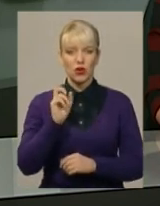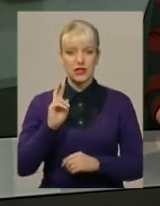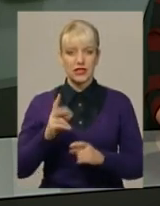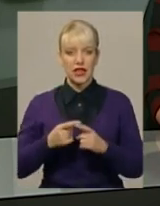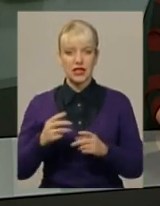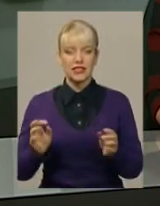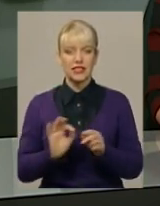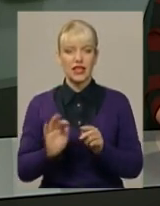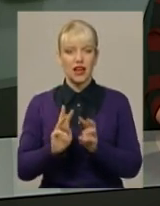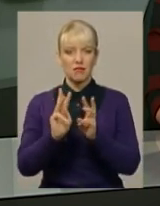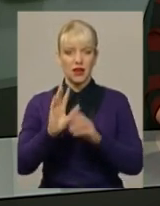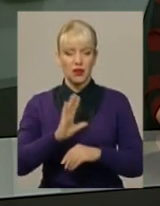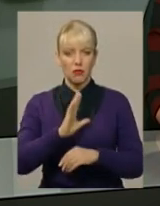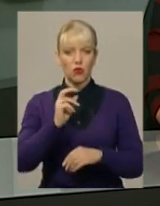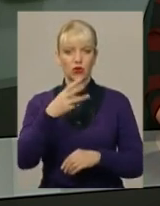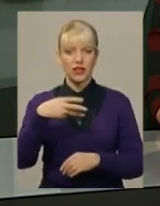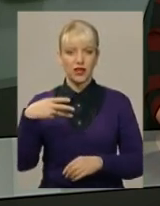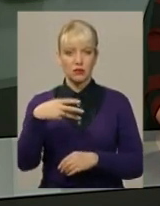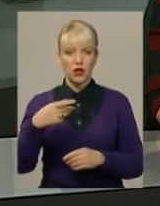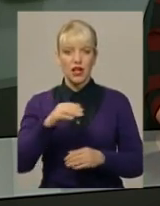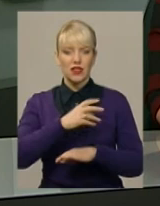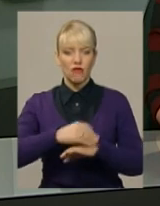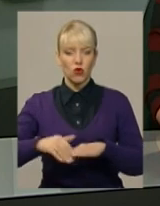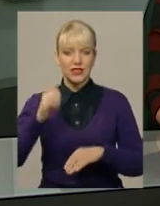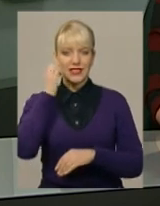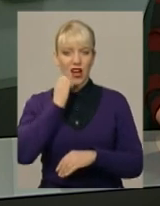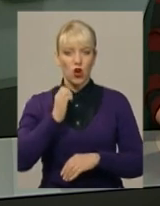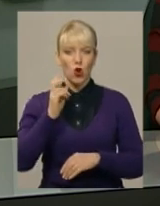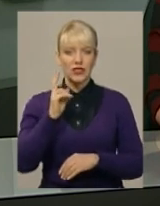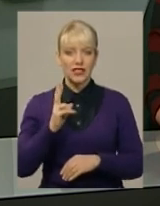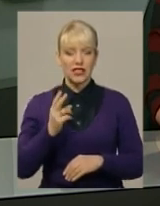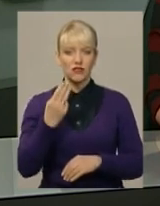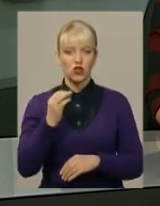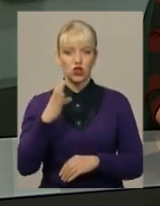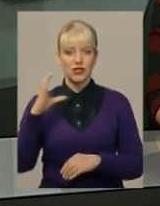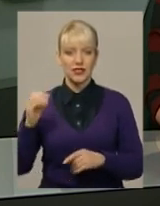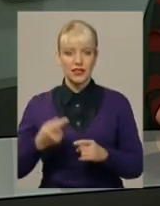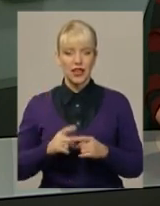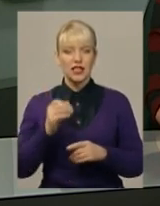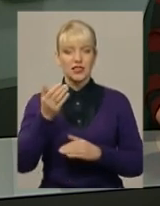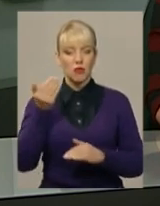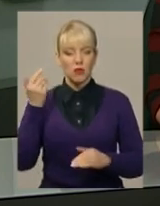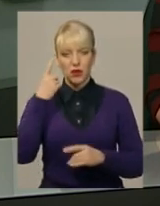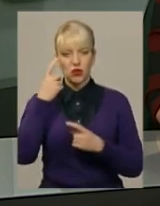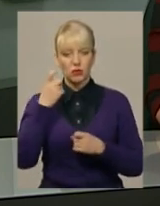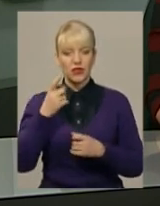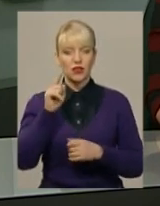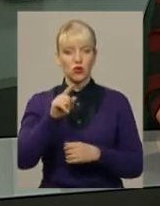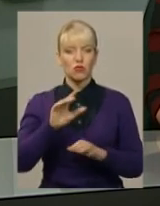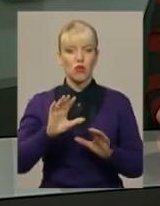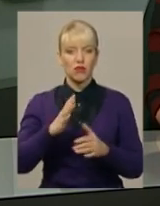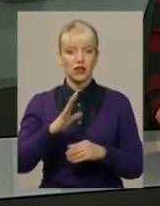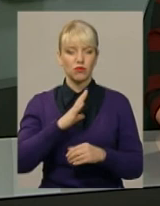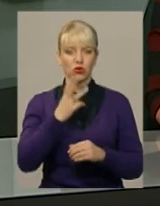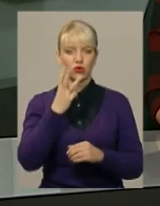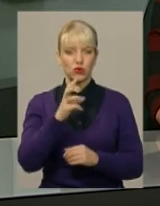сталося на третьому поверсі будинку, що на вулиці Старокостянтинівське шосе. За попередню інформацію, на той момент в приміщенні знаходилося троє